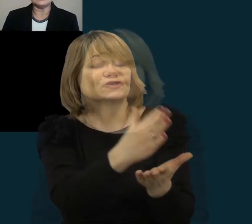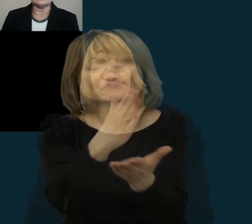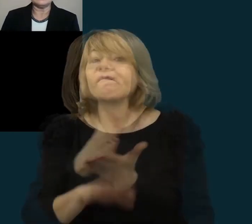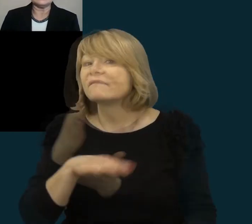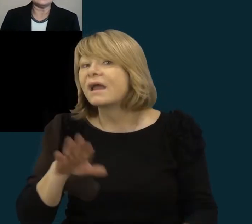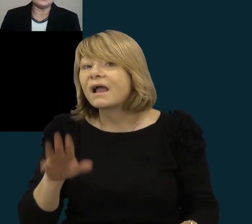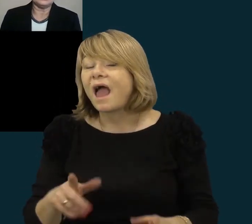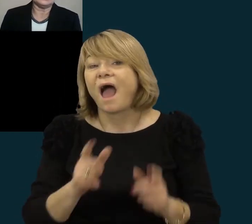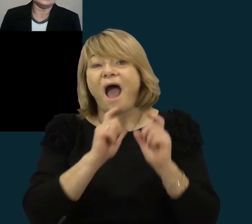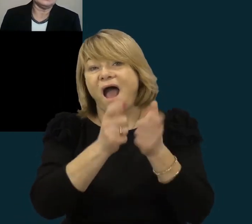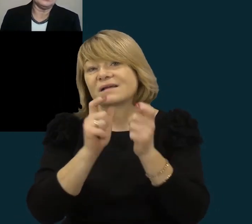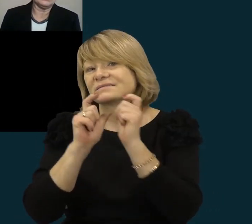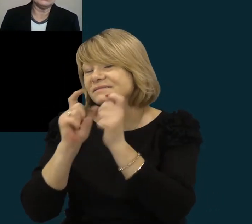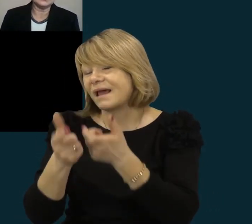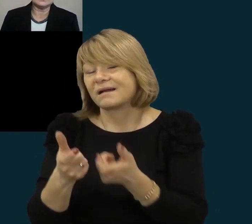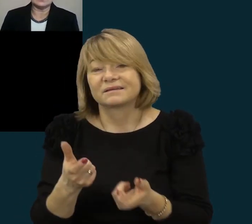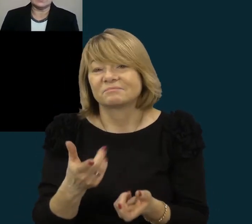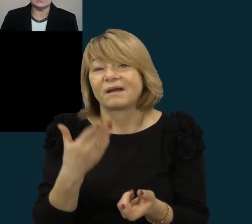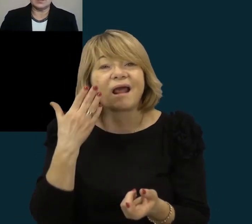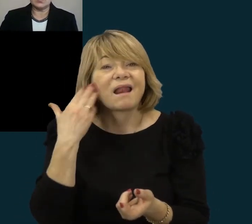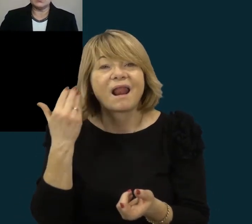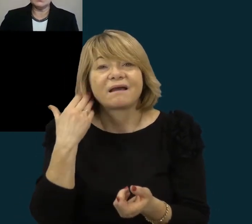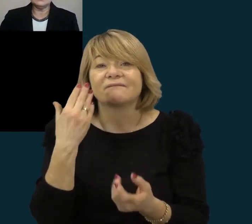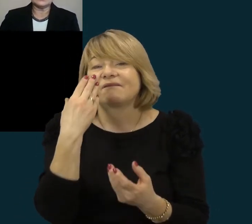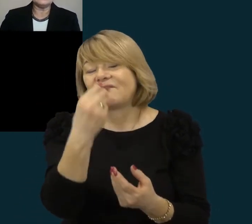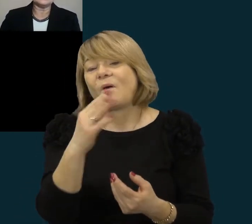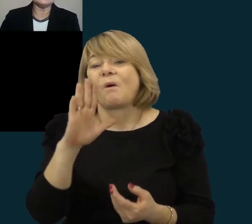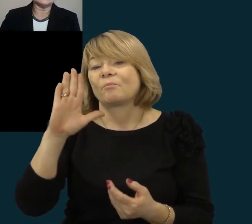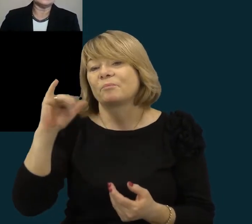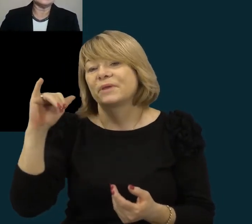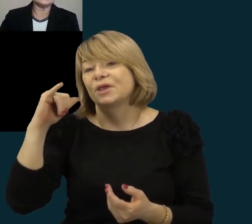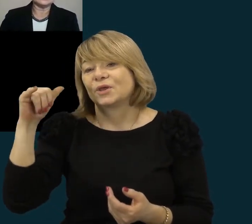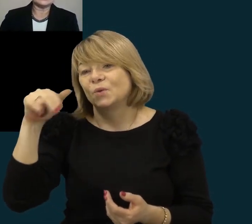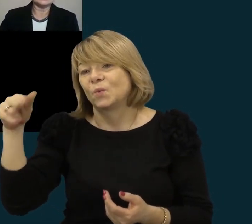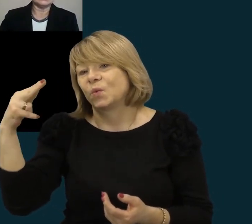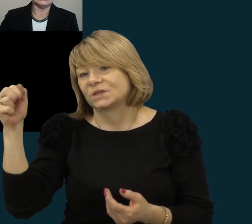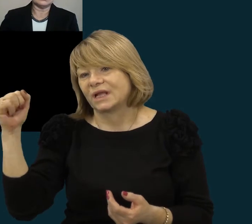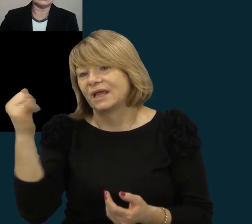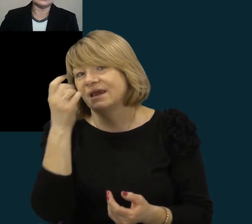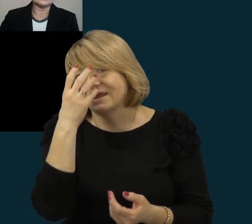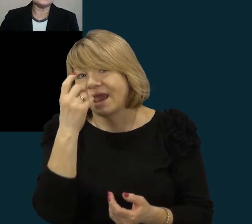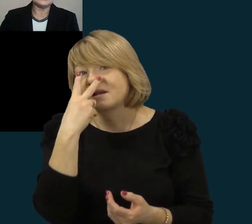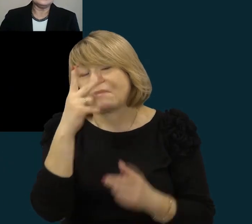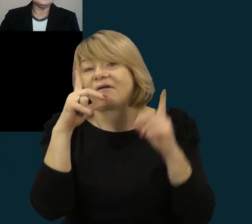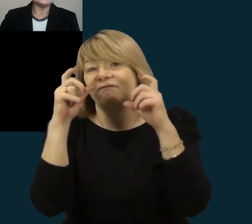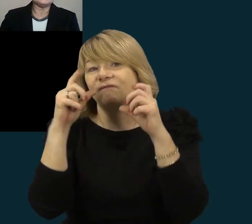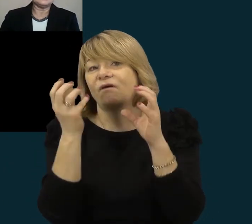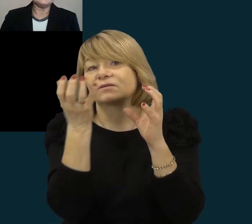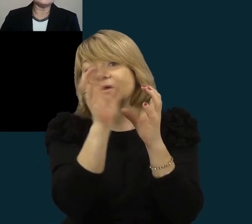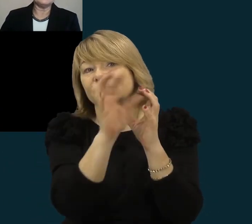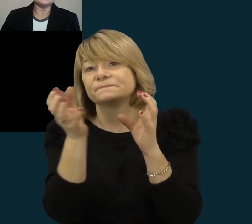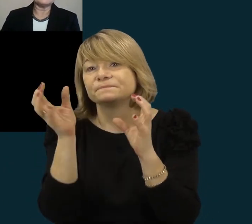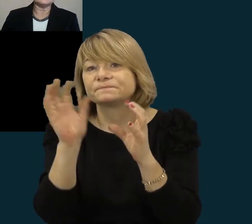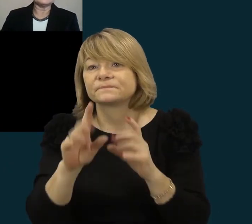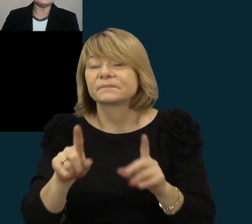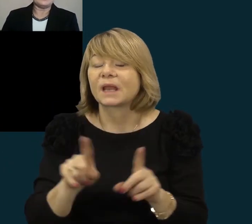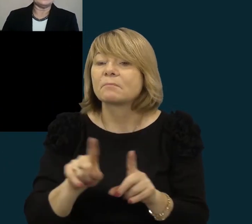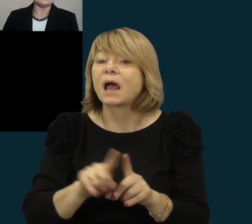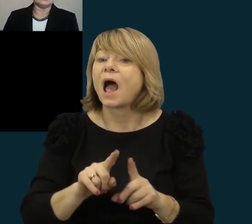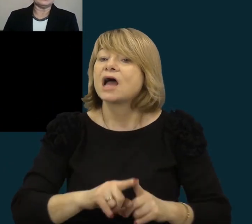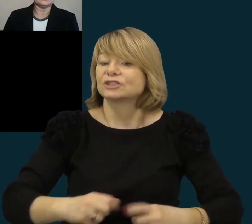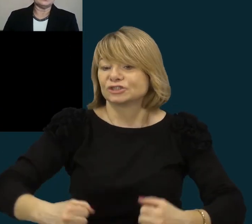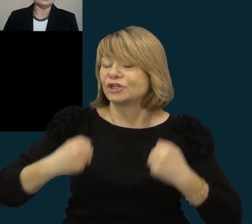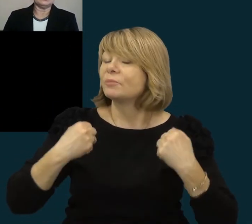taip pat lengvai atspėjo, tai bijūnai ir tėvėjo taip pat sirpinančias nuotraukas. Stiprybės simbolizuojantis